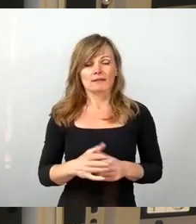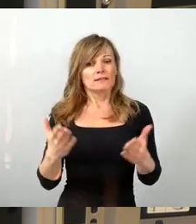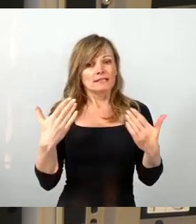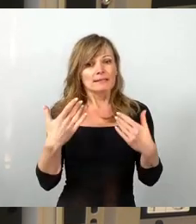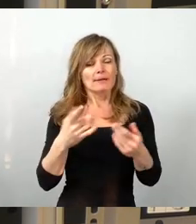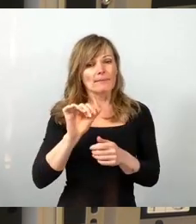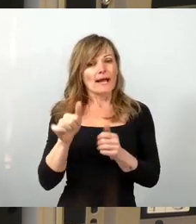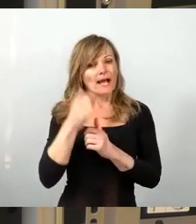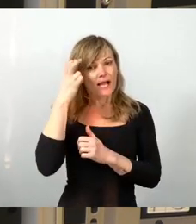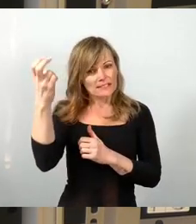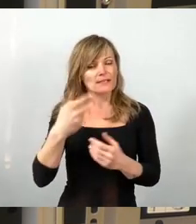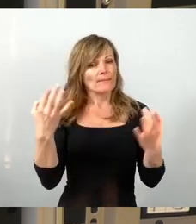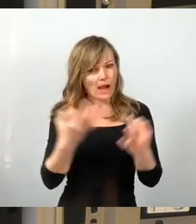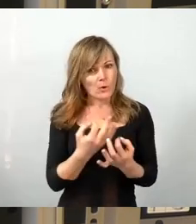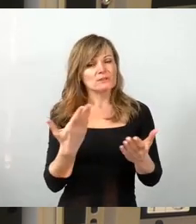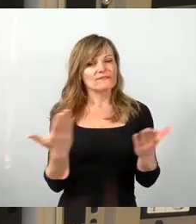Satzung.